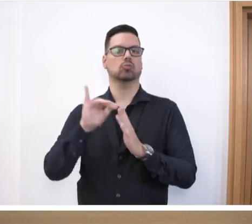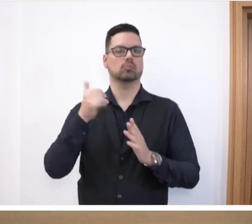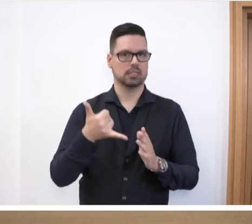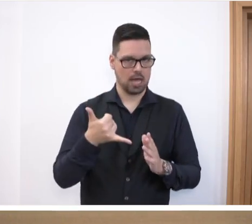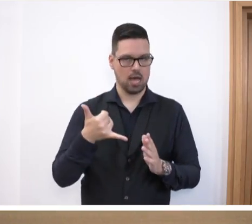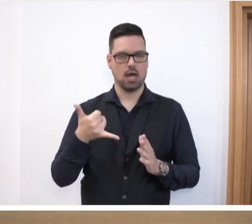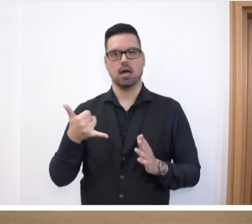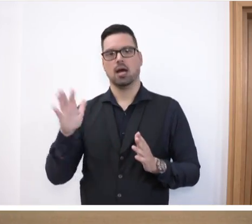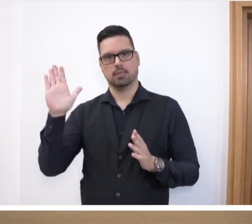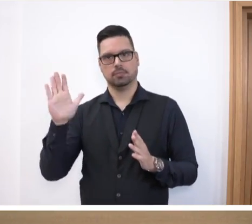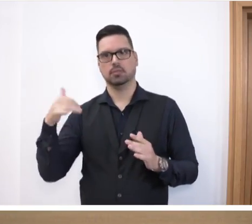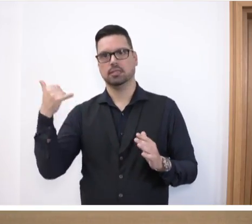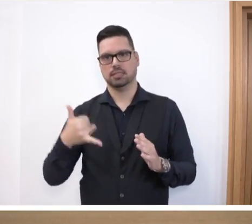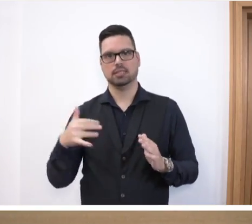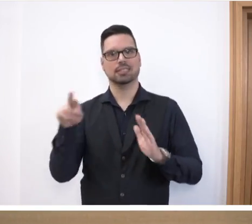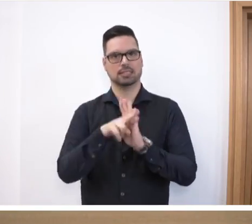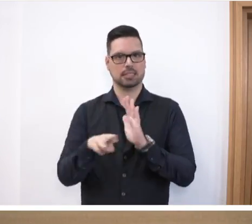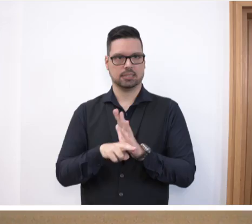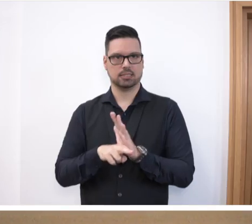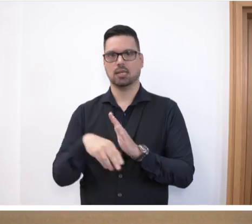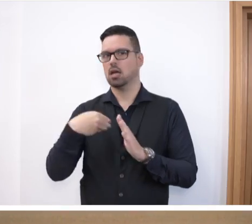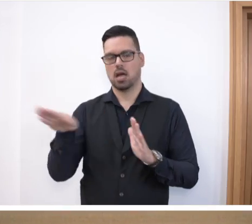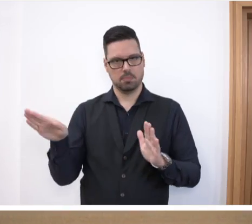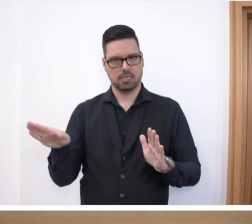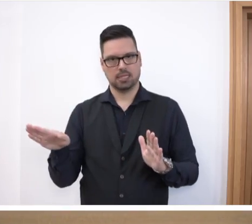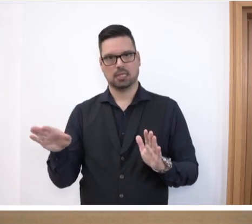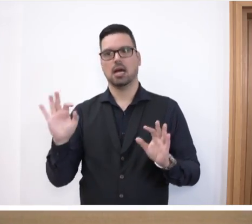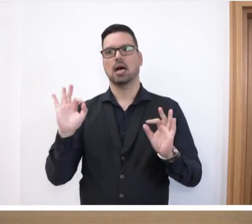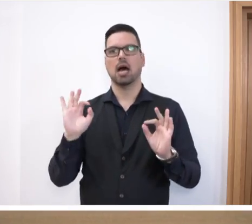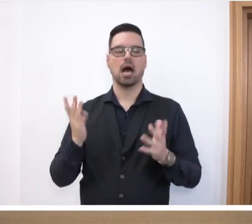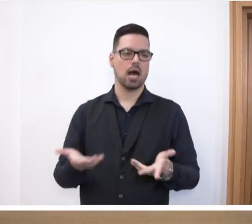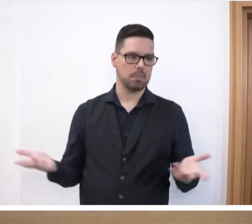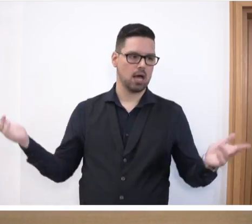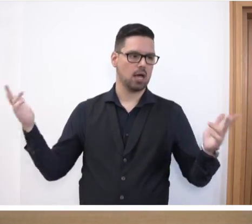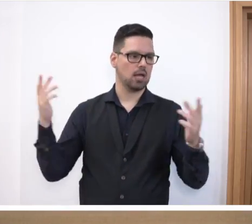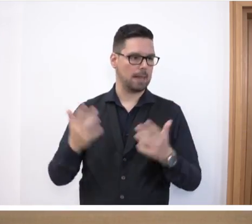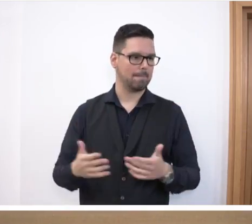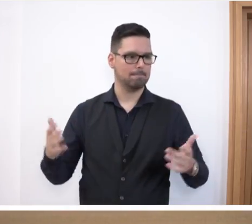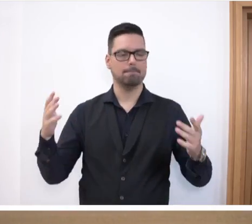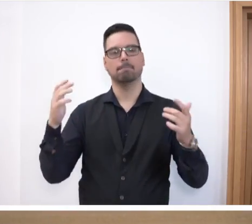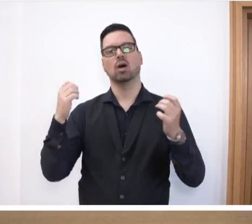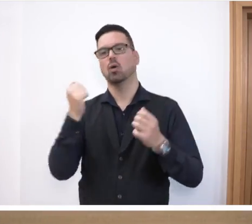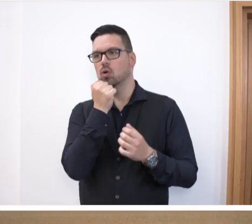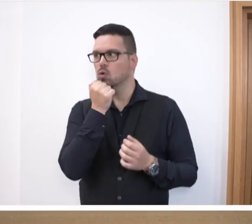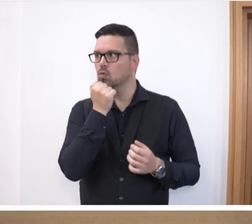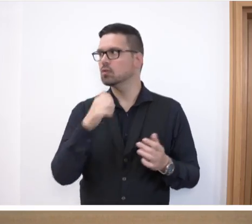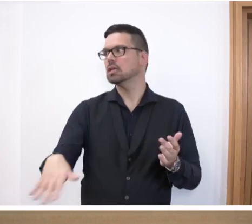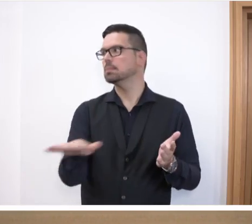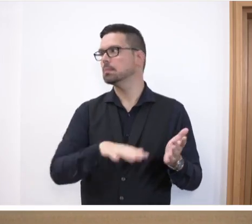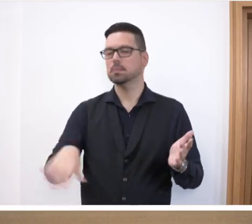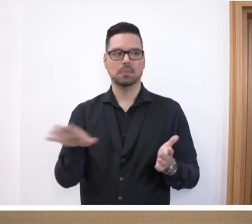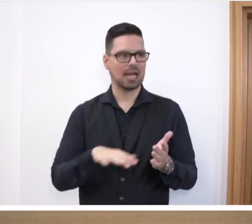beziehungsweise wir werden jetzt Ihren Gesetzentwurf ablehnen. Aber ich hoffe, dass wir im Bereich